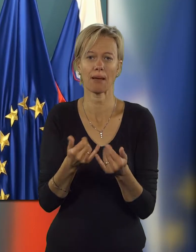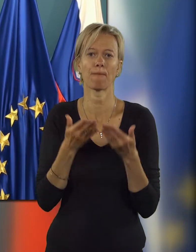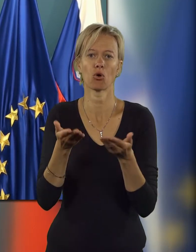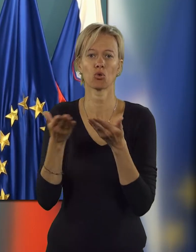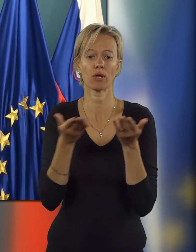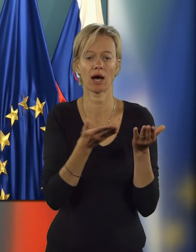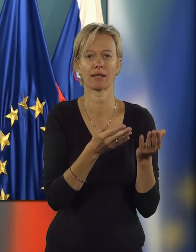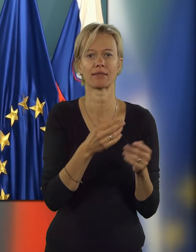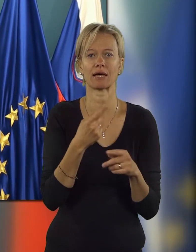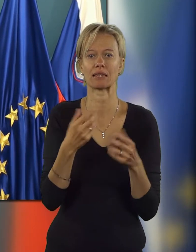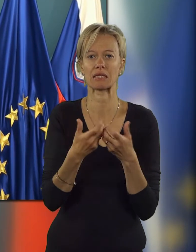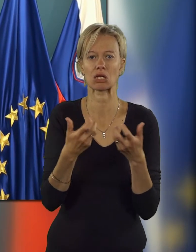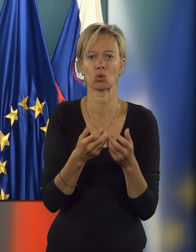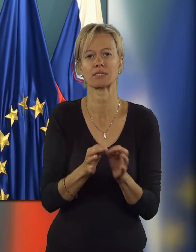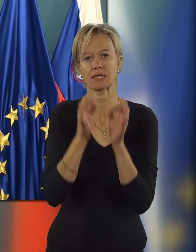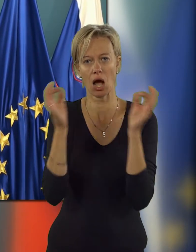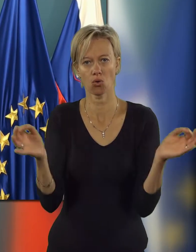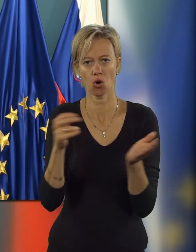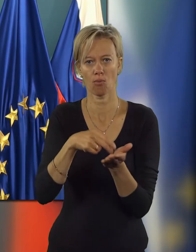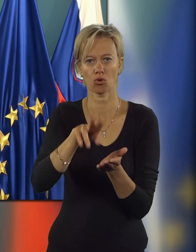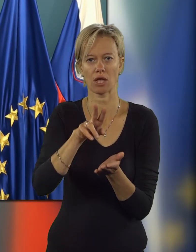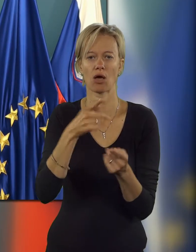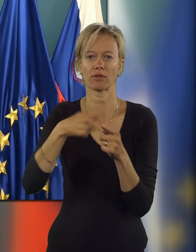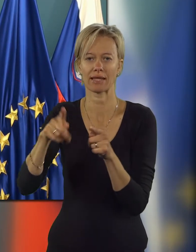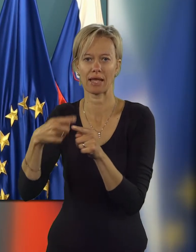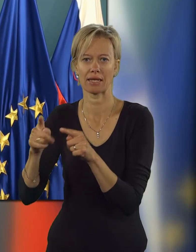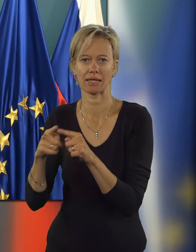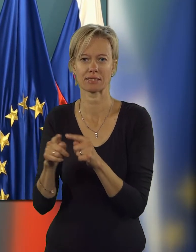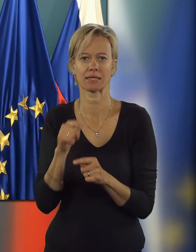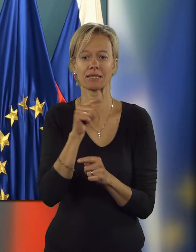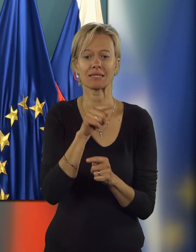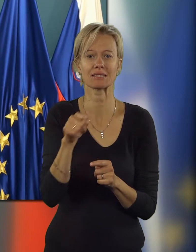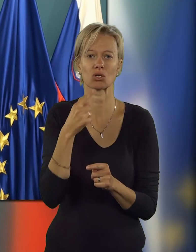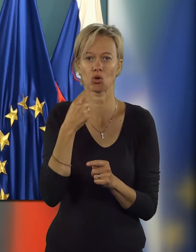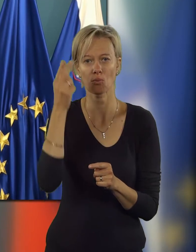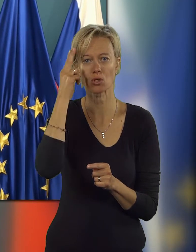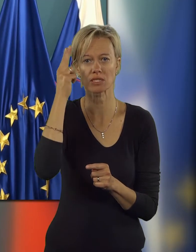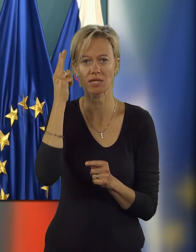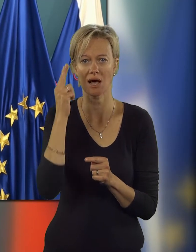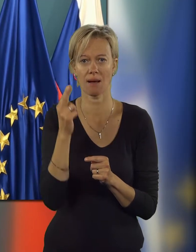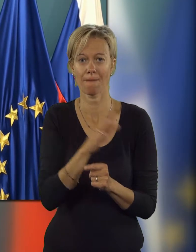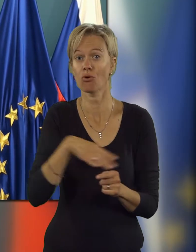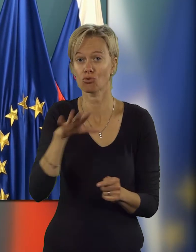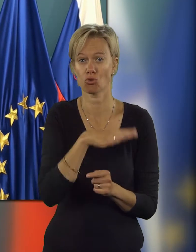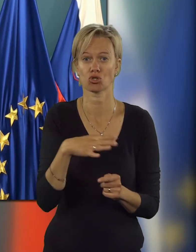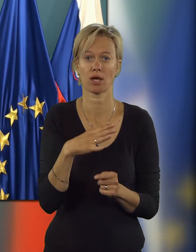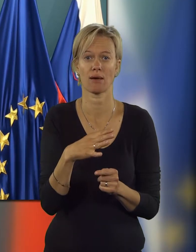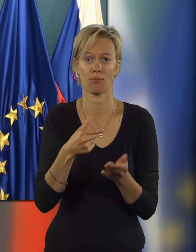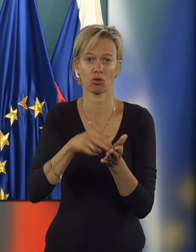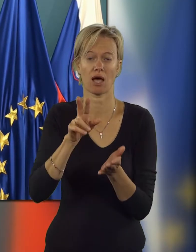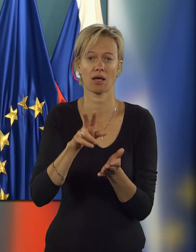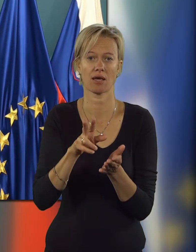se ponuja na trgu z javno prodajo delnic. Tisti, ki pozna področje